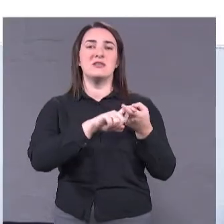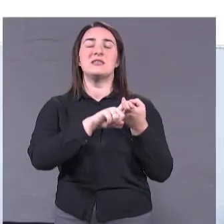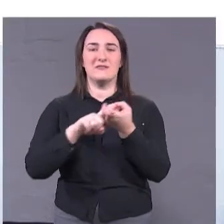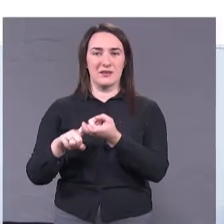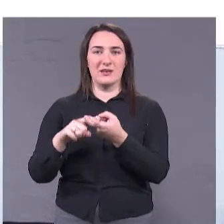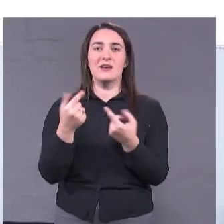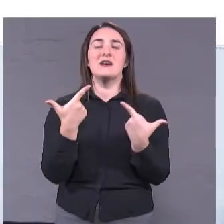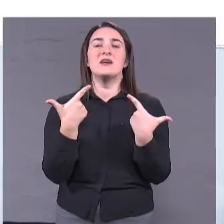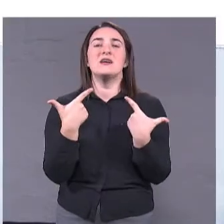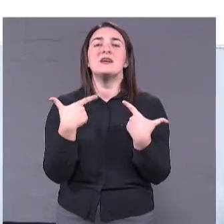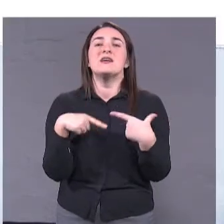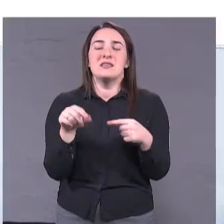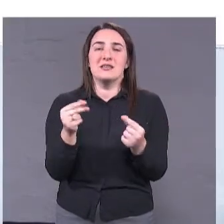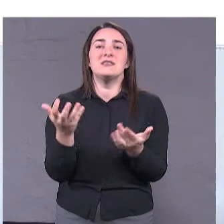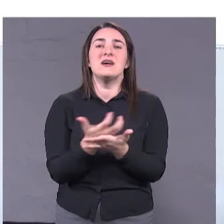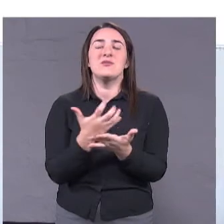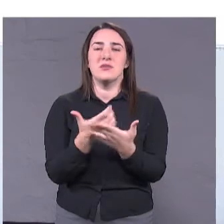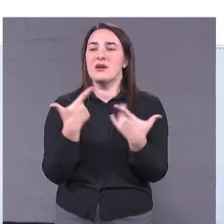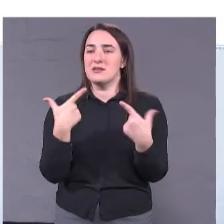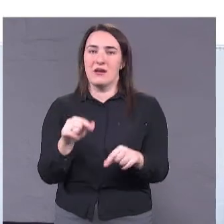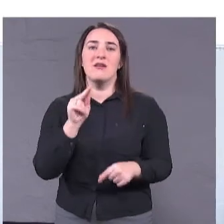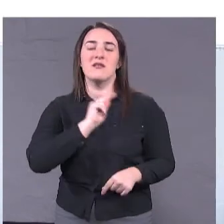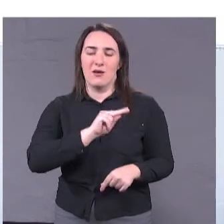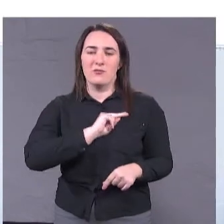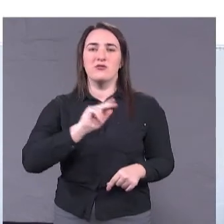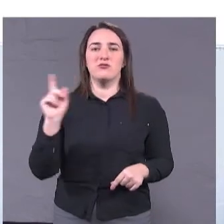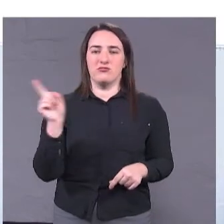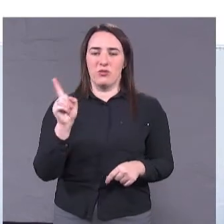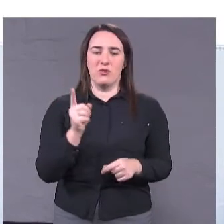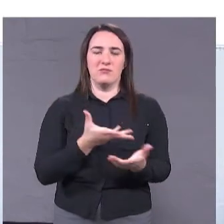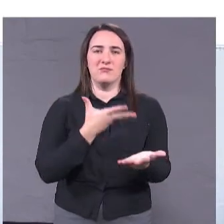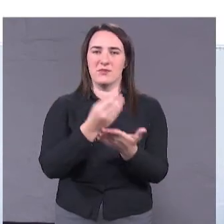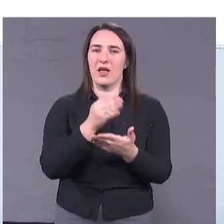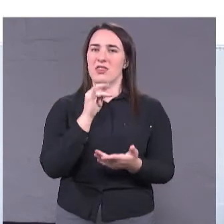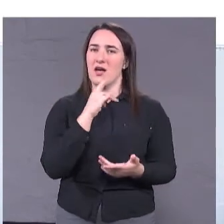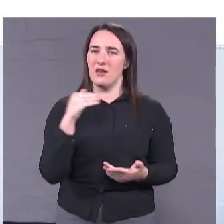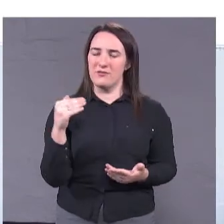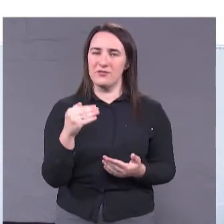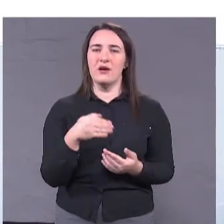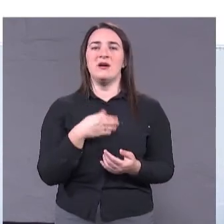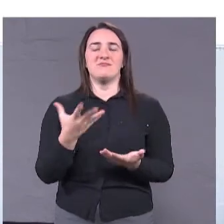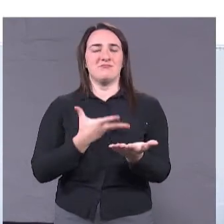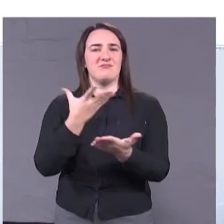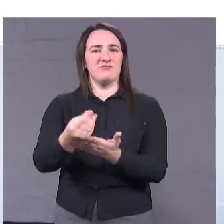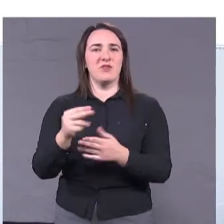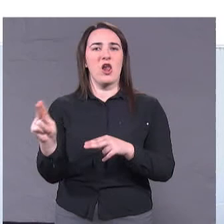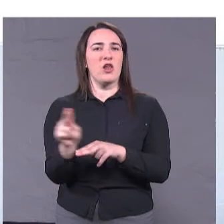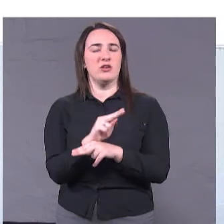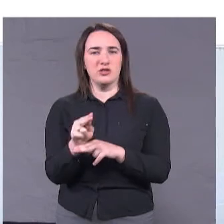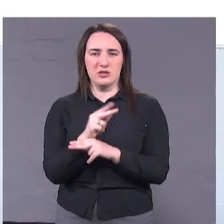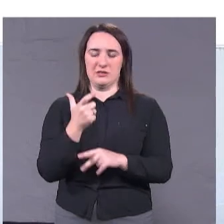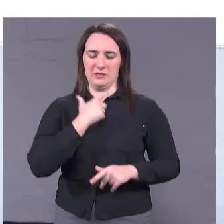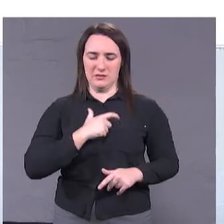ж зароботи ті деньги. Тобто, де знайти роботу, яка може відплатити тарифи, оплатити можливість лечити себе при